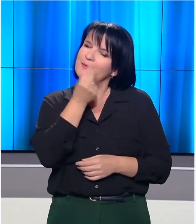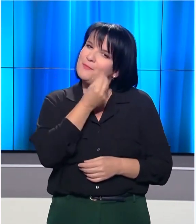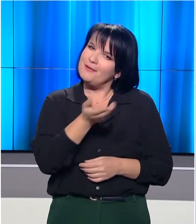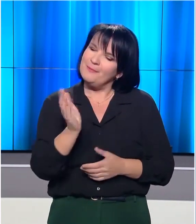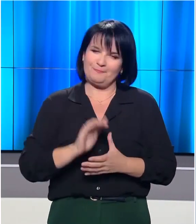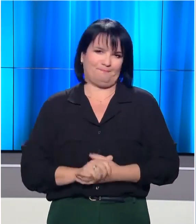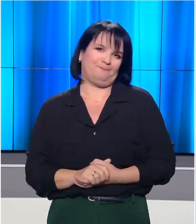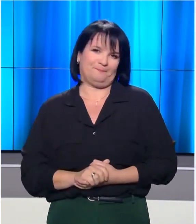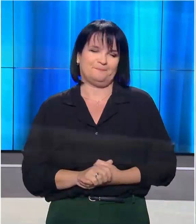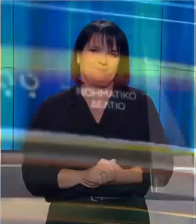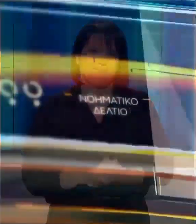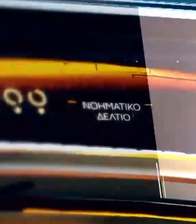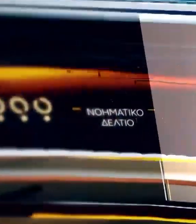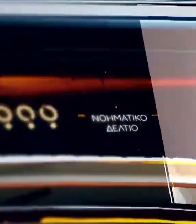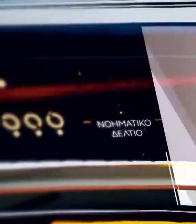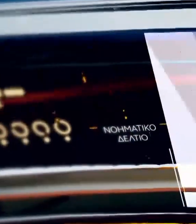απόγευμα σε όλους.